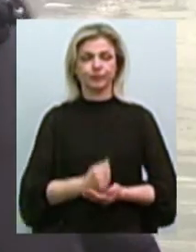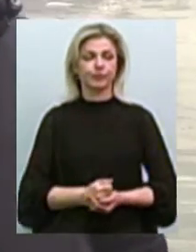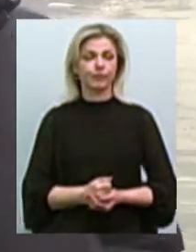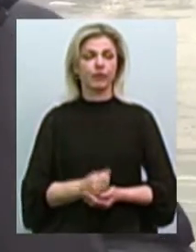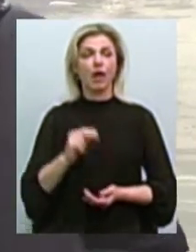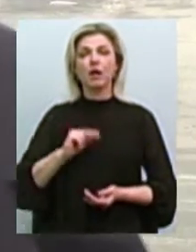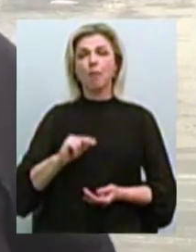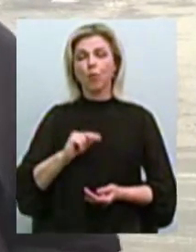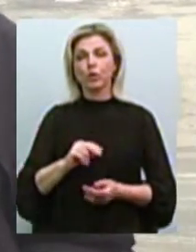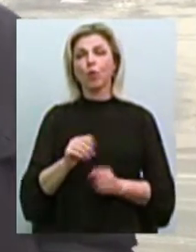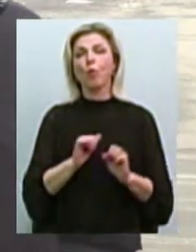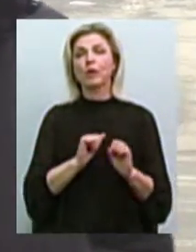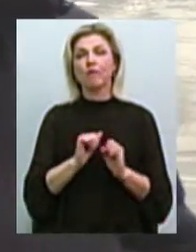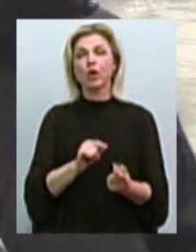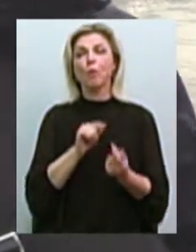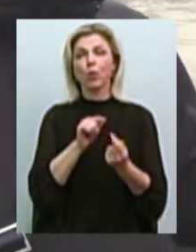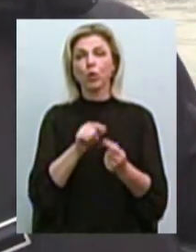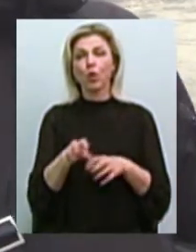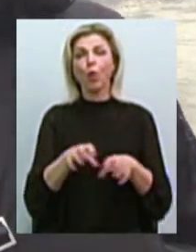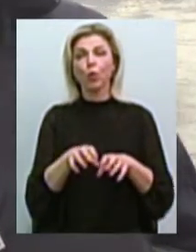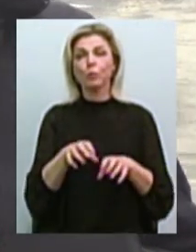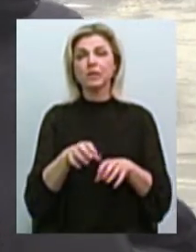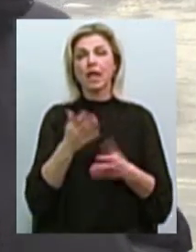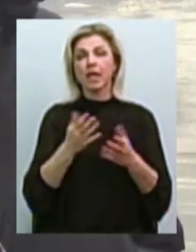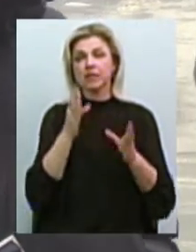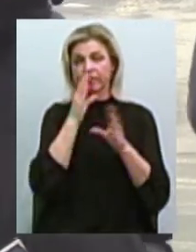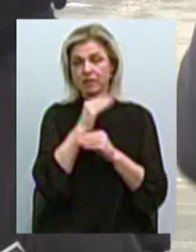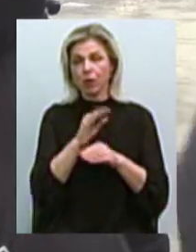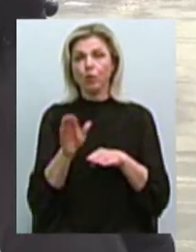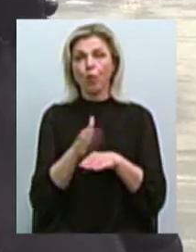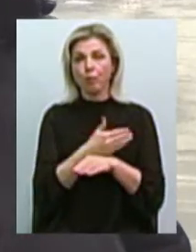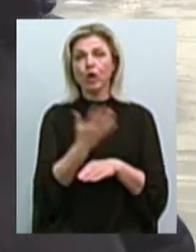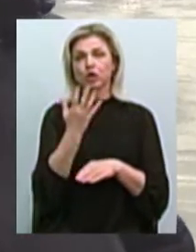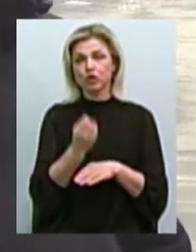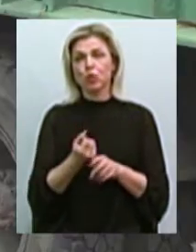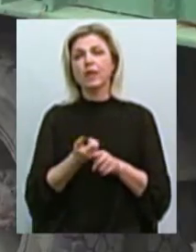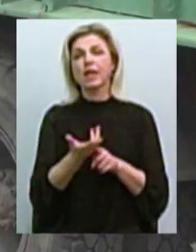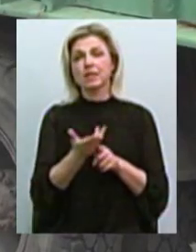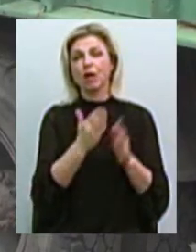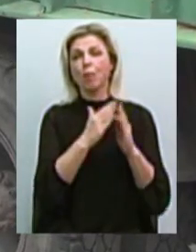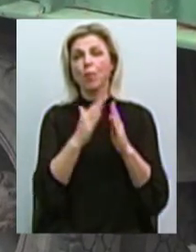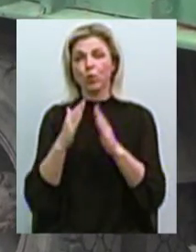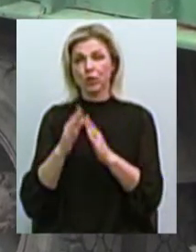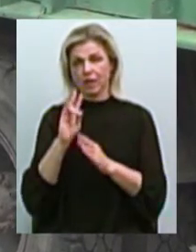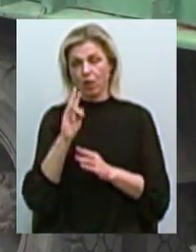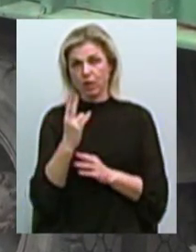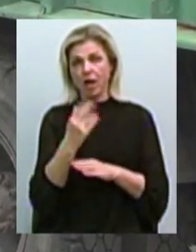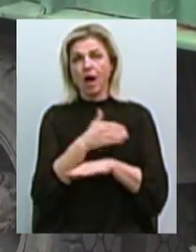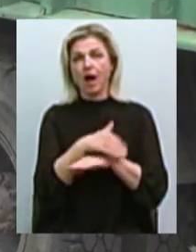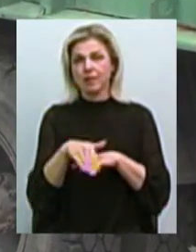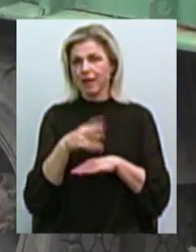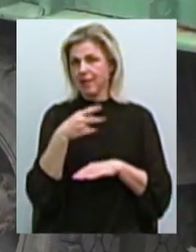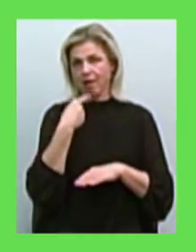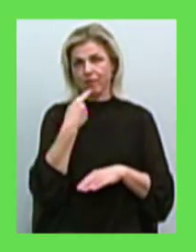Співробітники управління протидії корупції говорять, якщо встигнуть, демонтують ще кілька незаконних споруд в Миколаїві. Адресу не